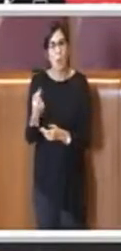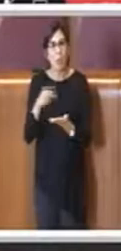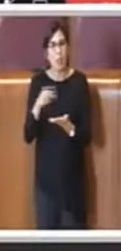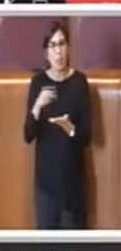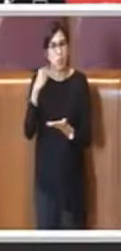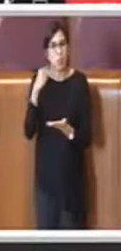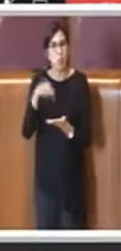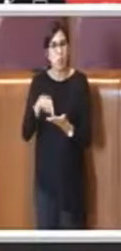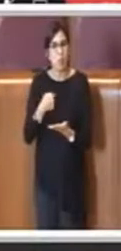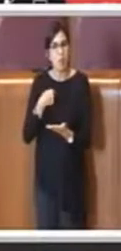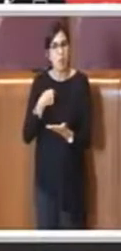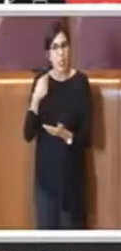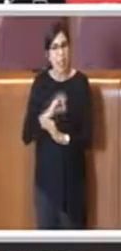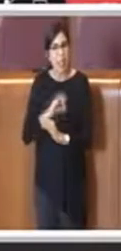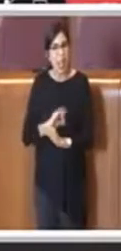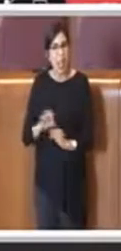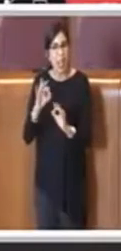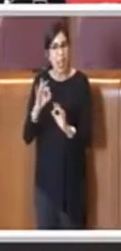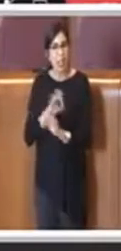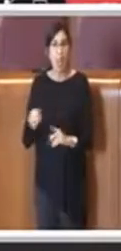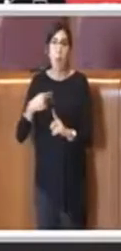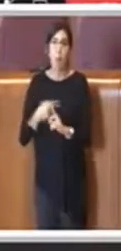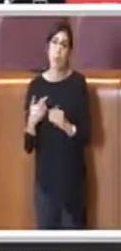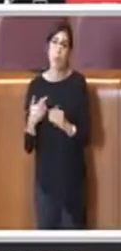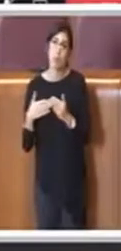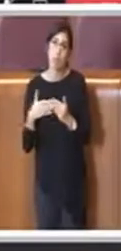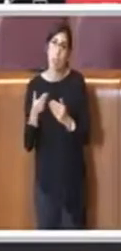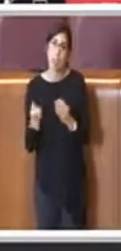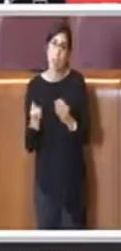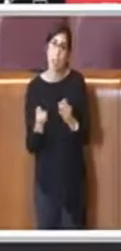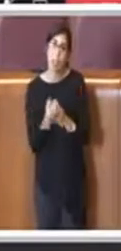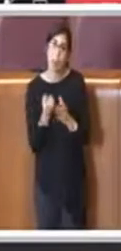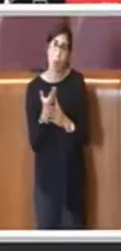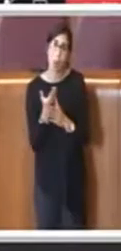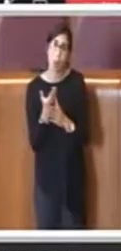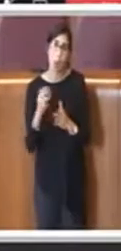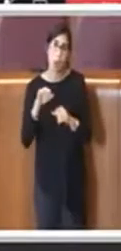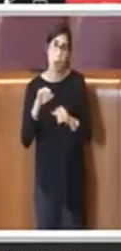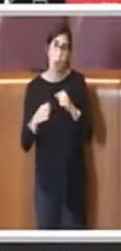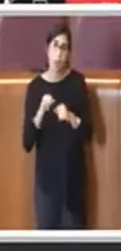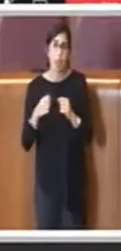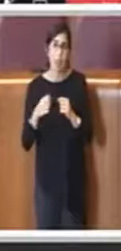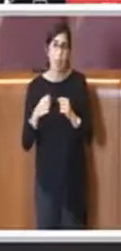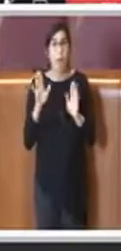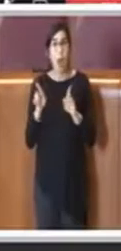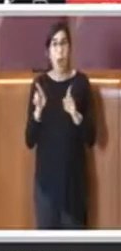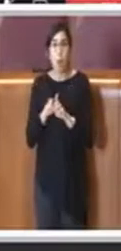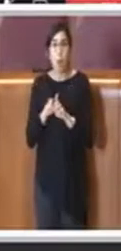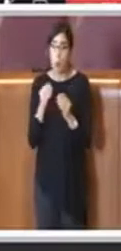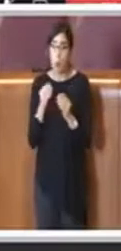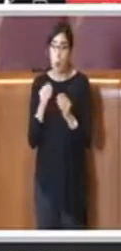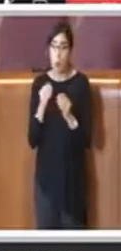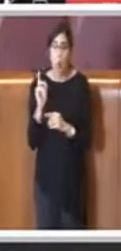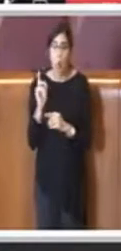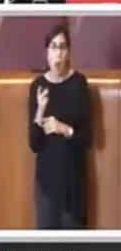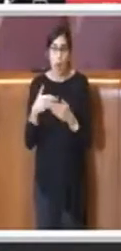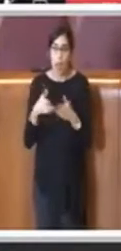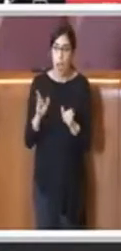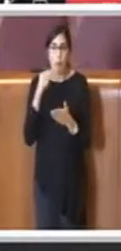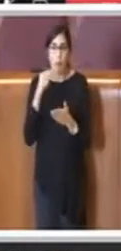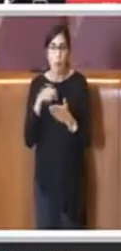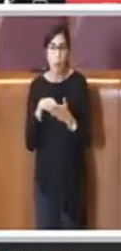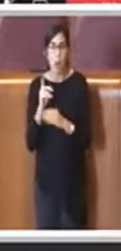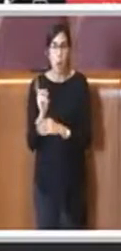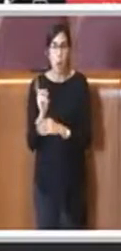vicinanza alle attività produttive, ma non entrando nel merito di quando e quali sono le aperture perché